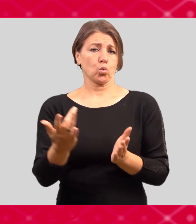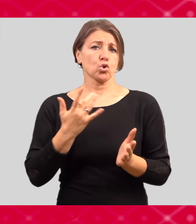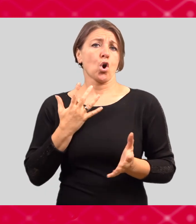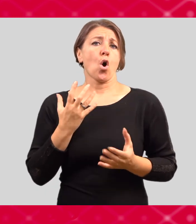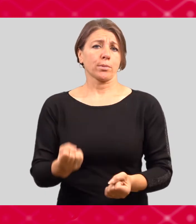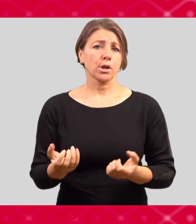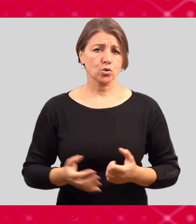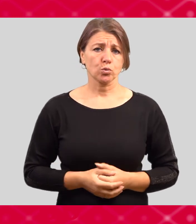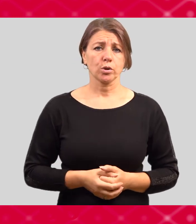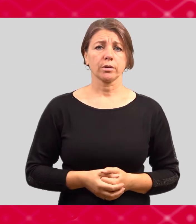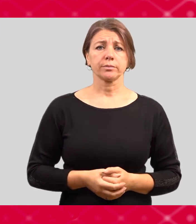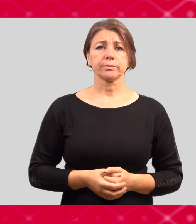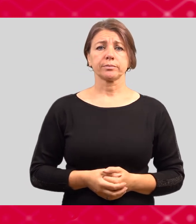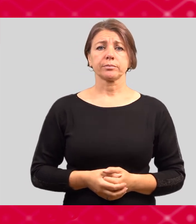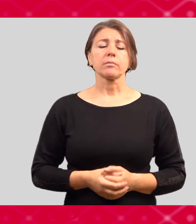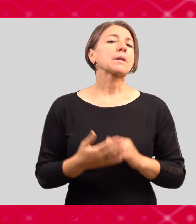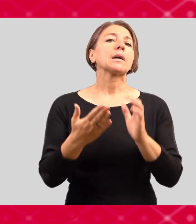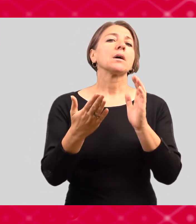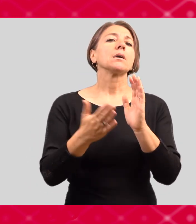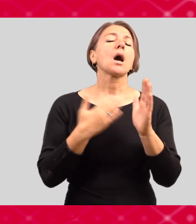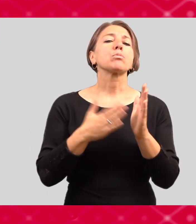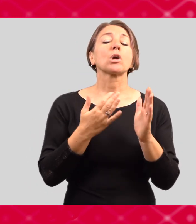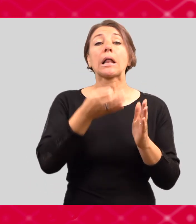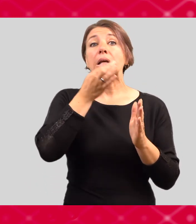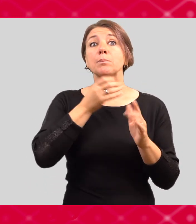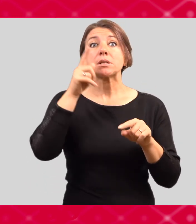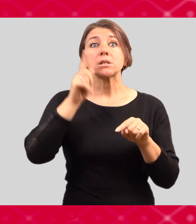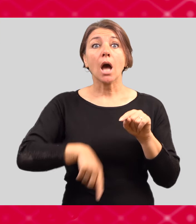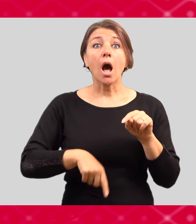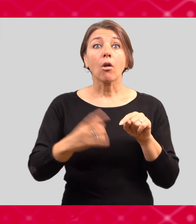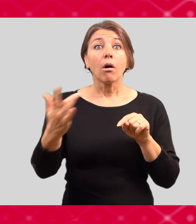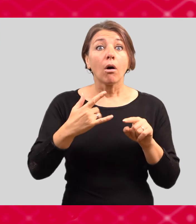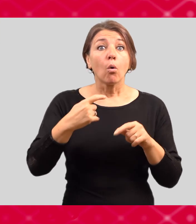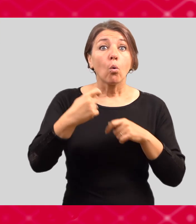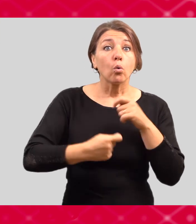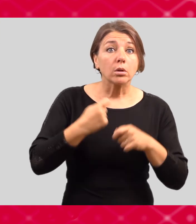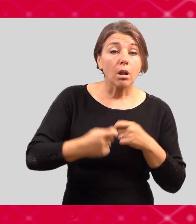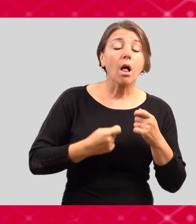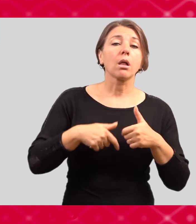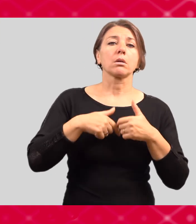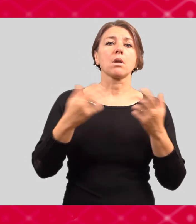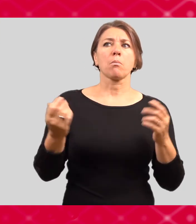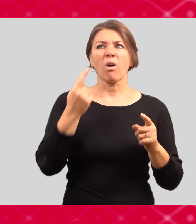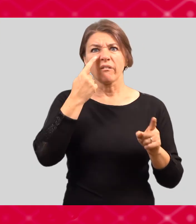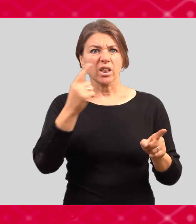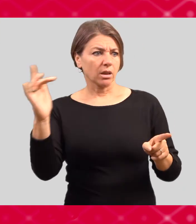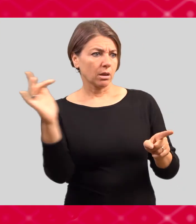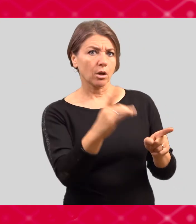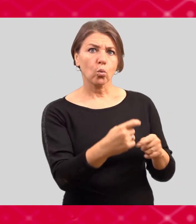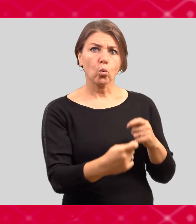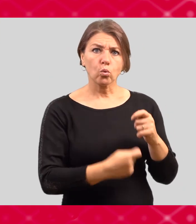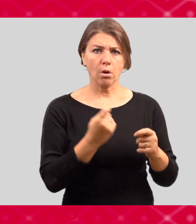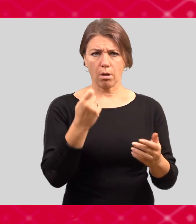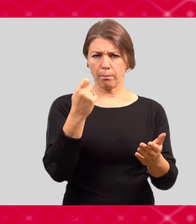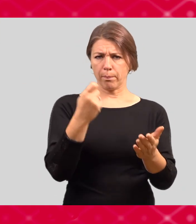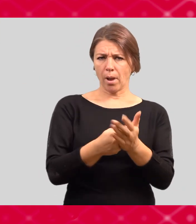chování, u kterého vidíte, že je ta druhá strana, že jej to nepříjemné, tak co v takovém případě dělat?